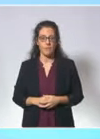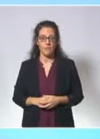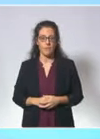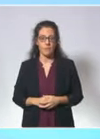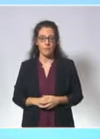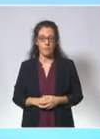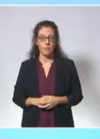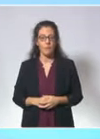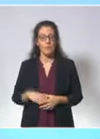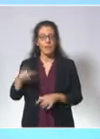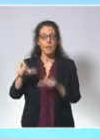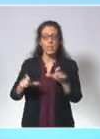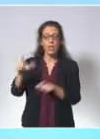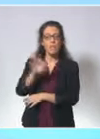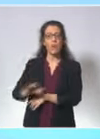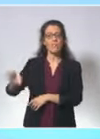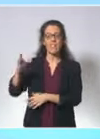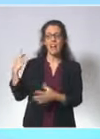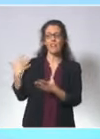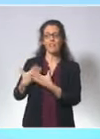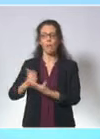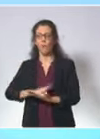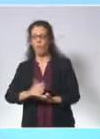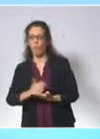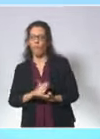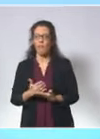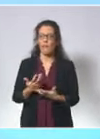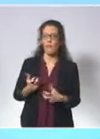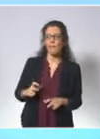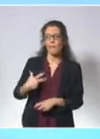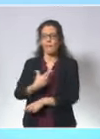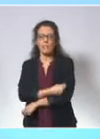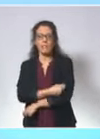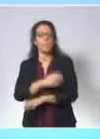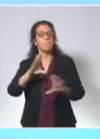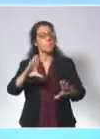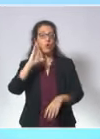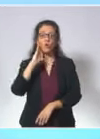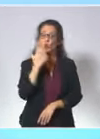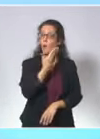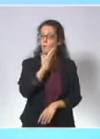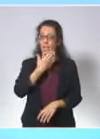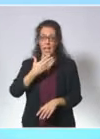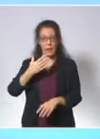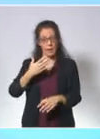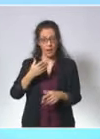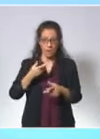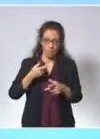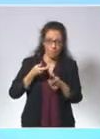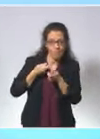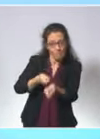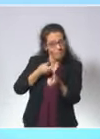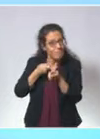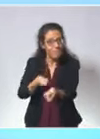à ces Français qui avaient des hésitations et des doutes, nous renforcerons en janvier l'incitation à la vaccination